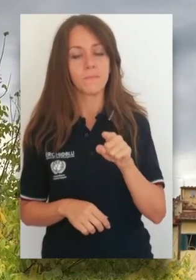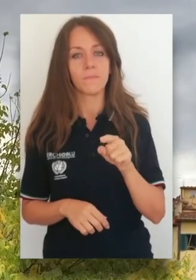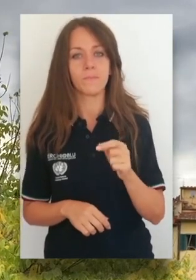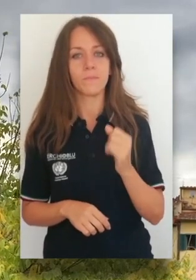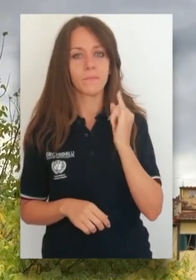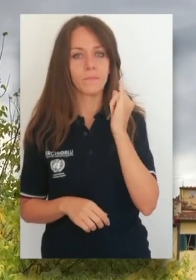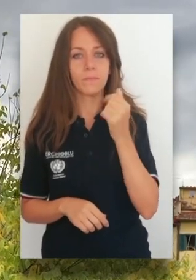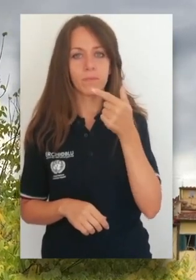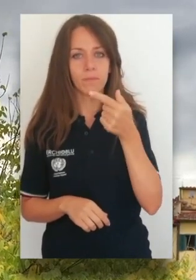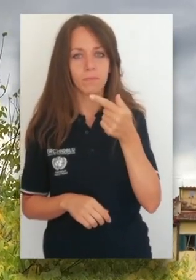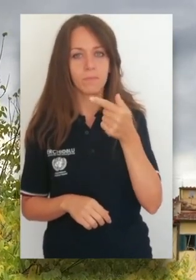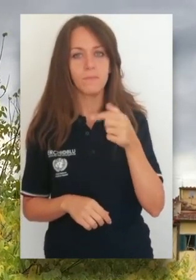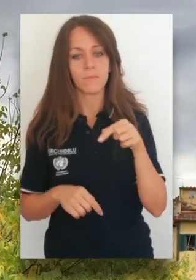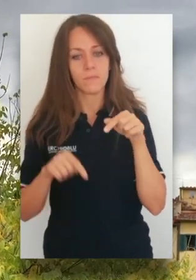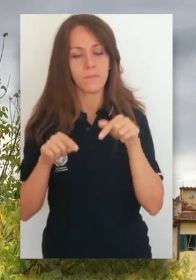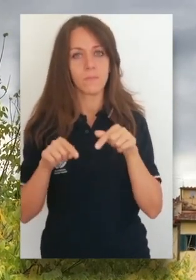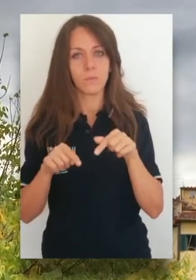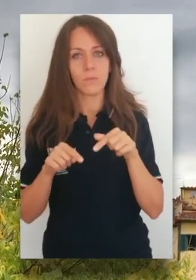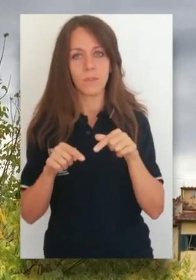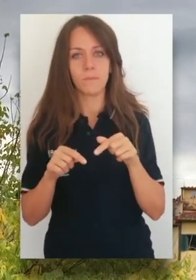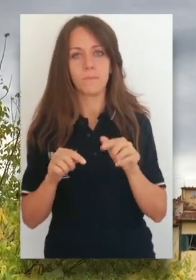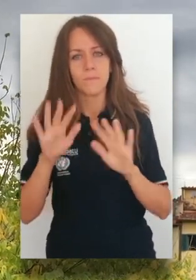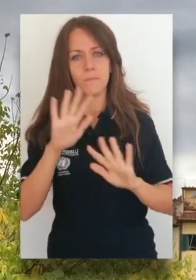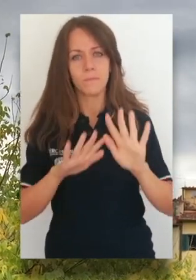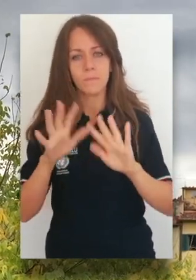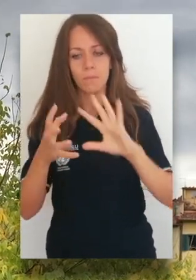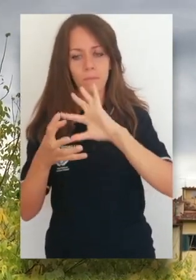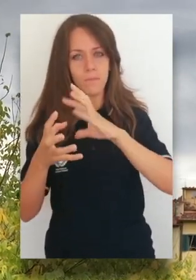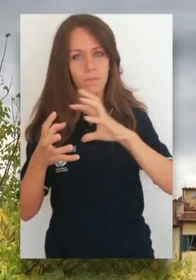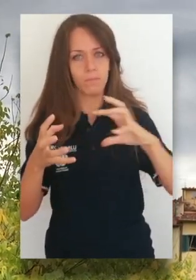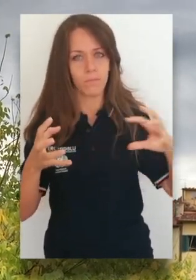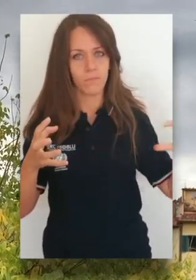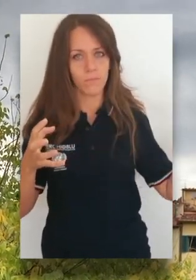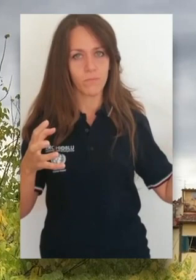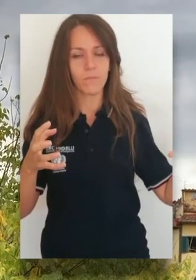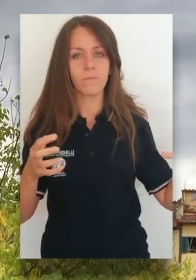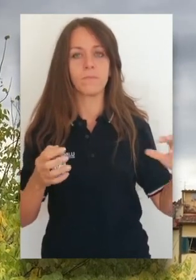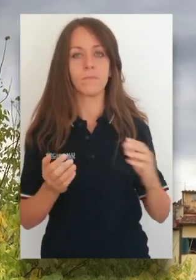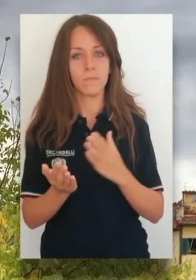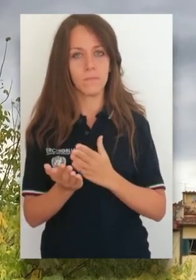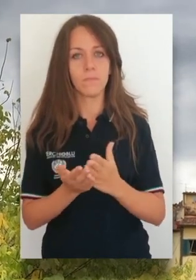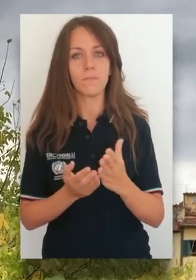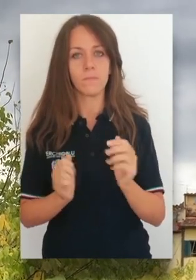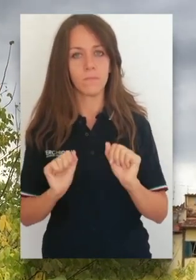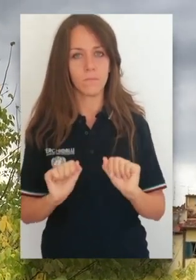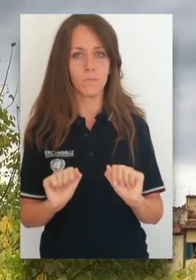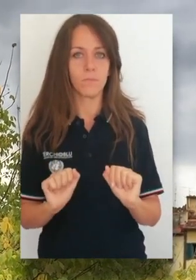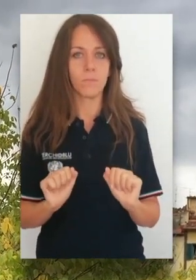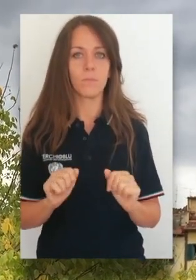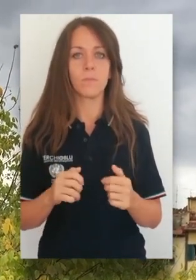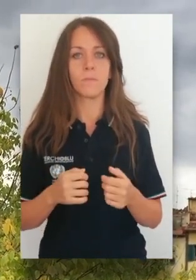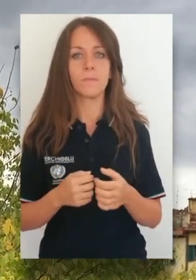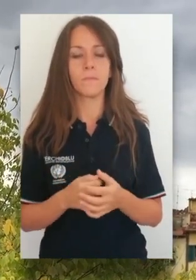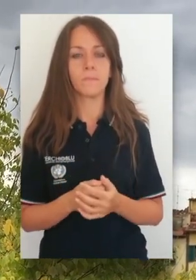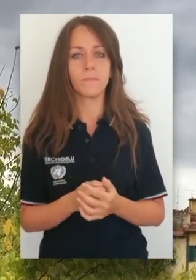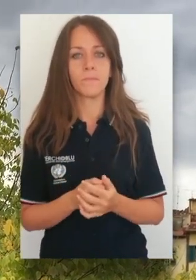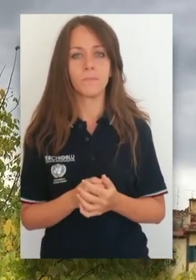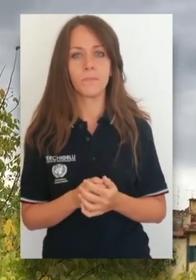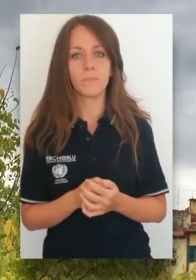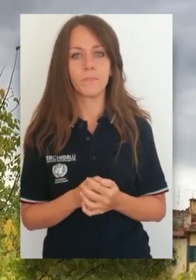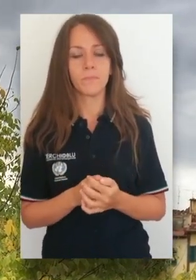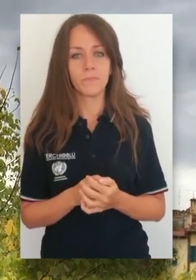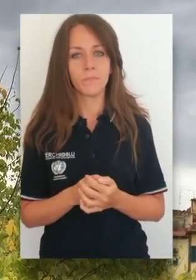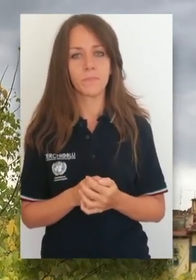ulteriori informazioni che ti possono aiutare te e le persone che ti sono care a poter sopravvivere o comunque agire